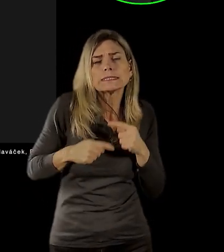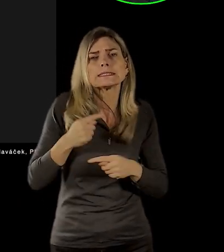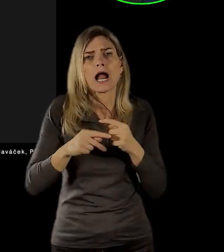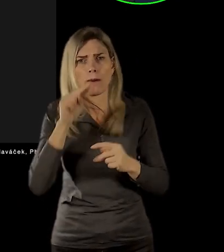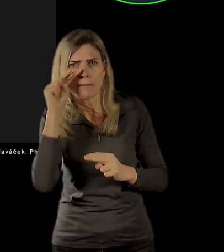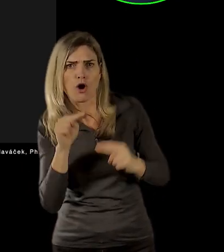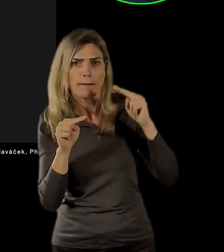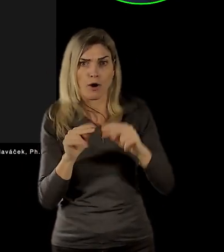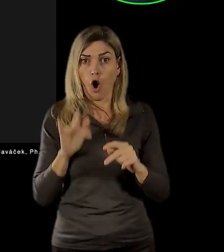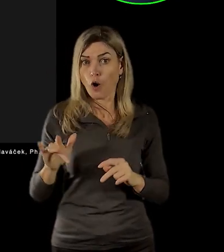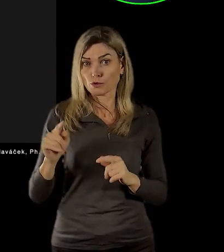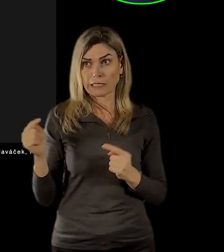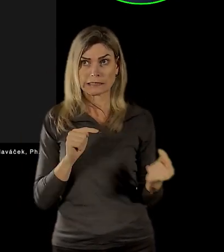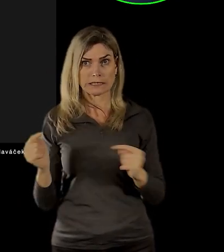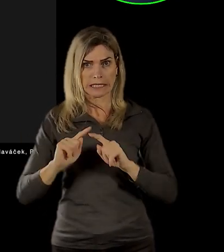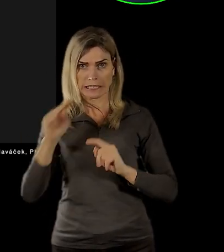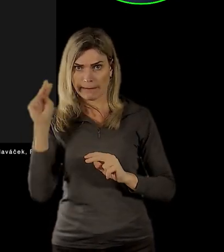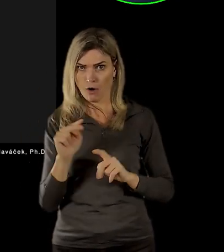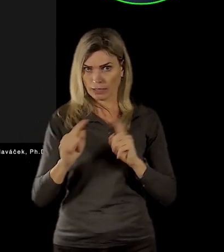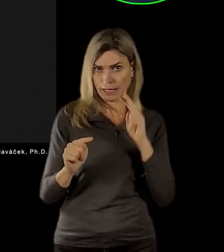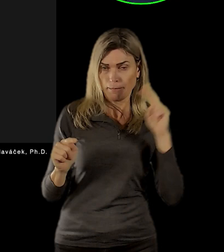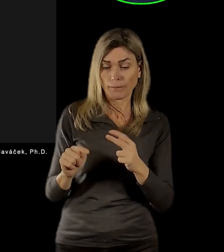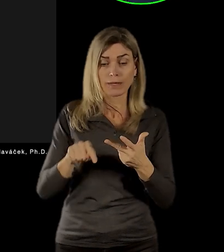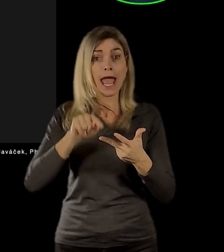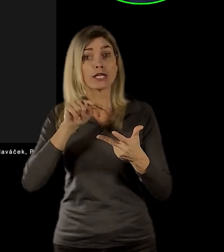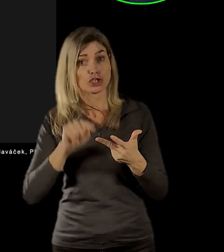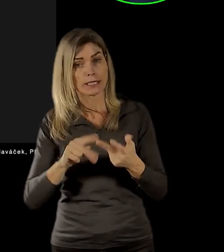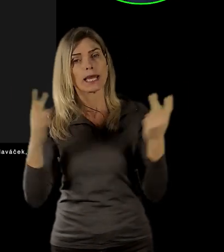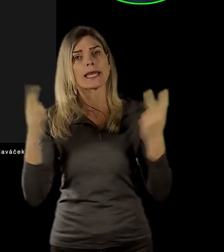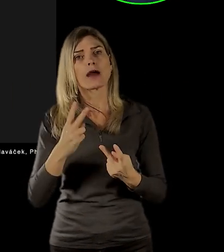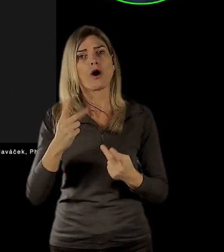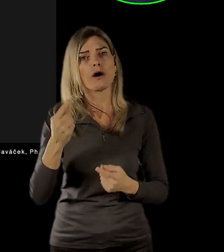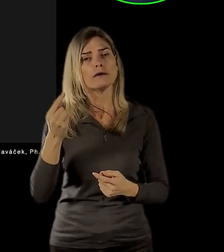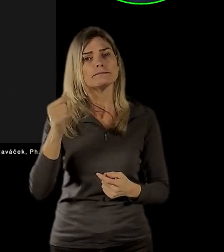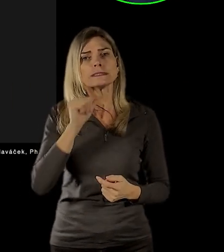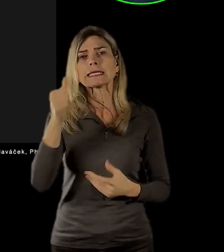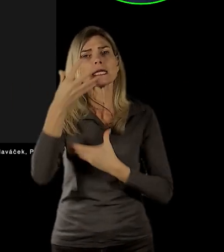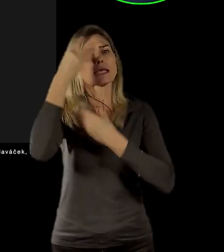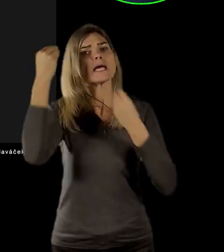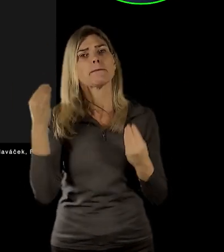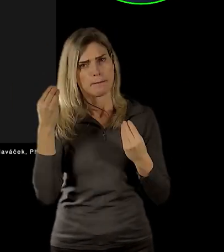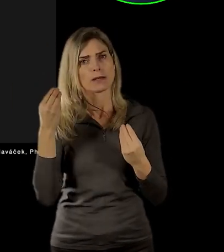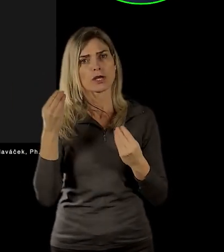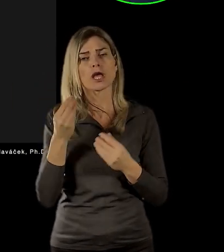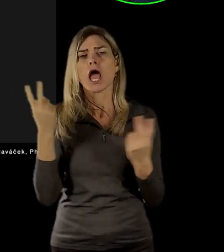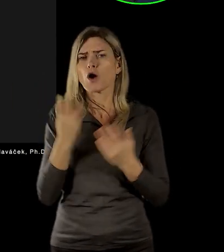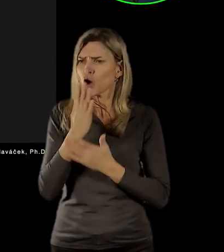hádáme se o to, no a pak je ta třetí stopa a to je paměť, což neznamená, že to je jenom to, že kdo si něco